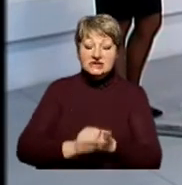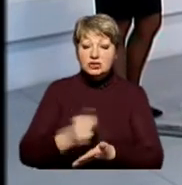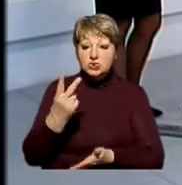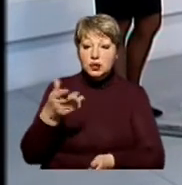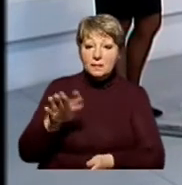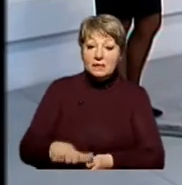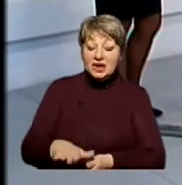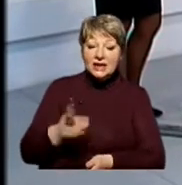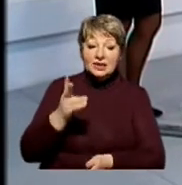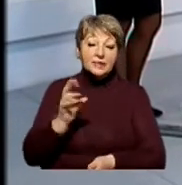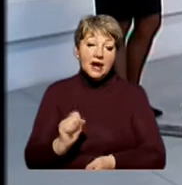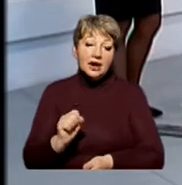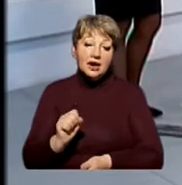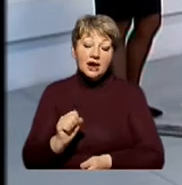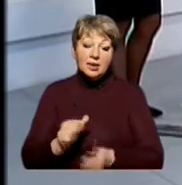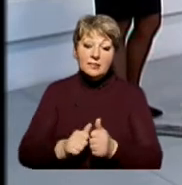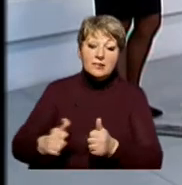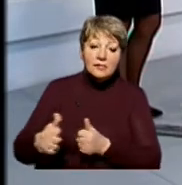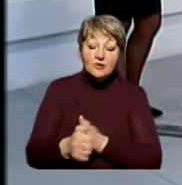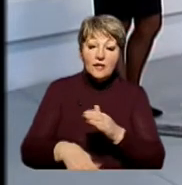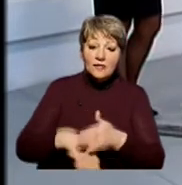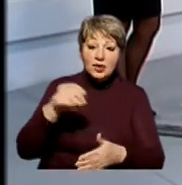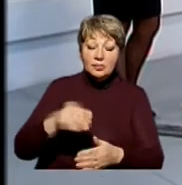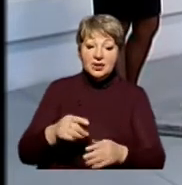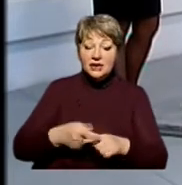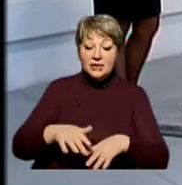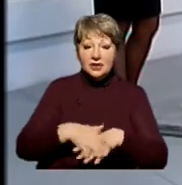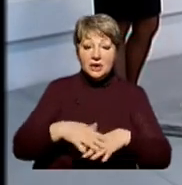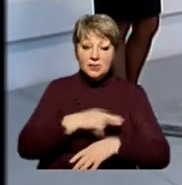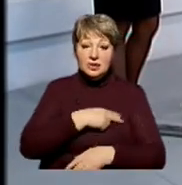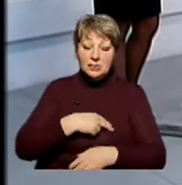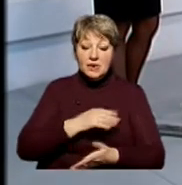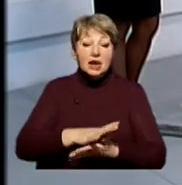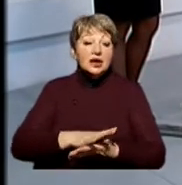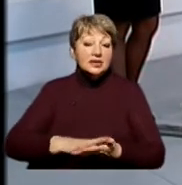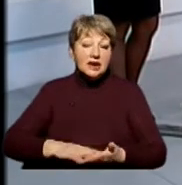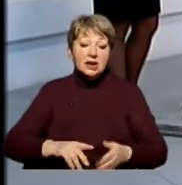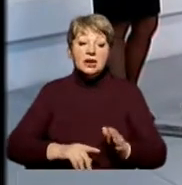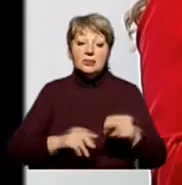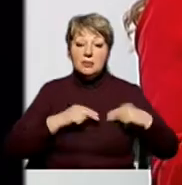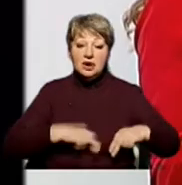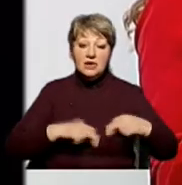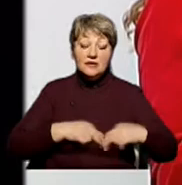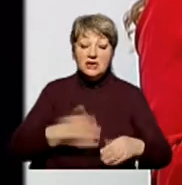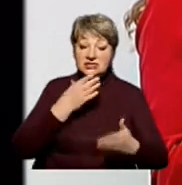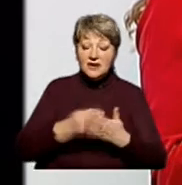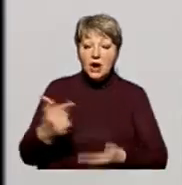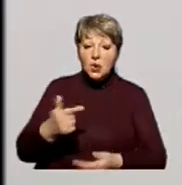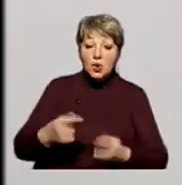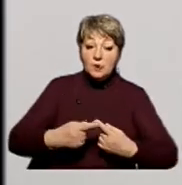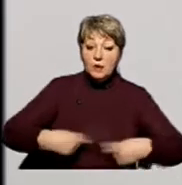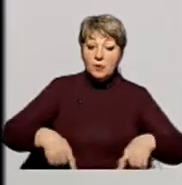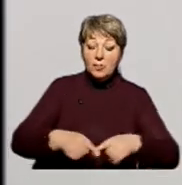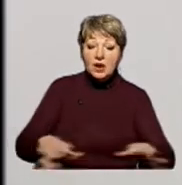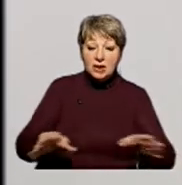місце на позачергових виборах народних депутатів України. Далі продовжую працювати вже в рамках своєї громадської організації